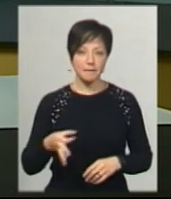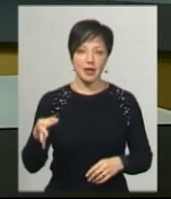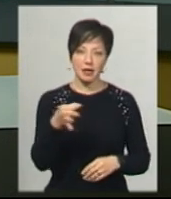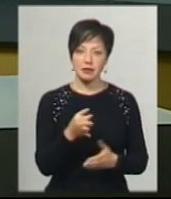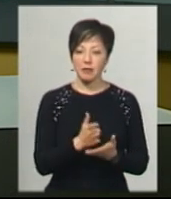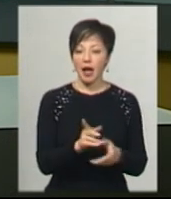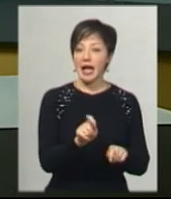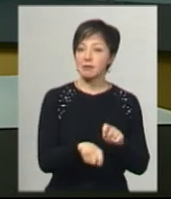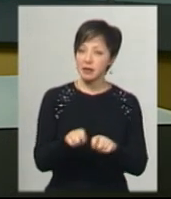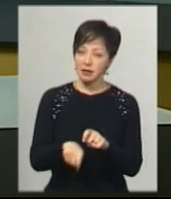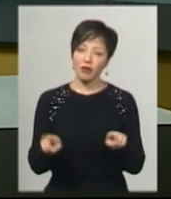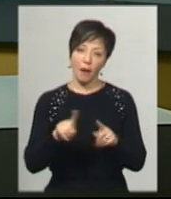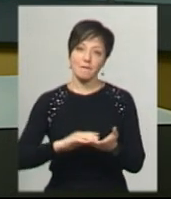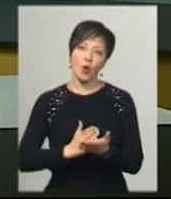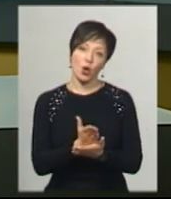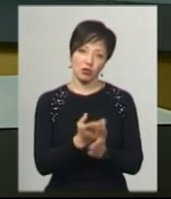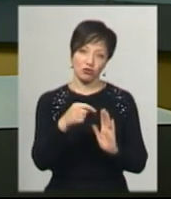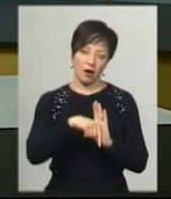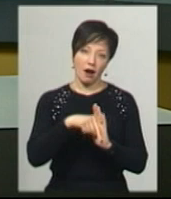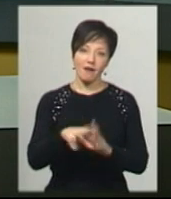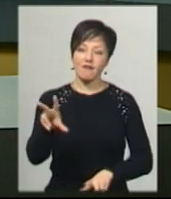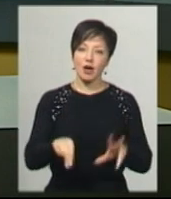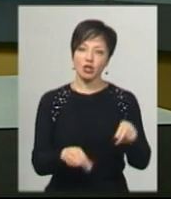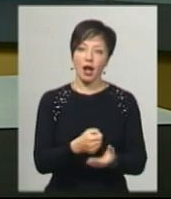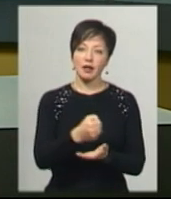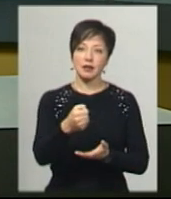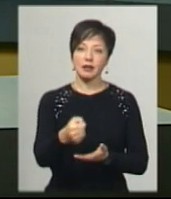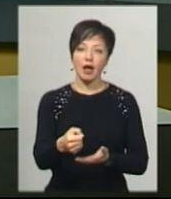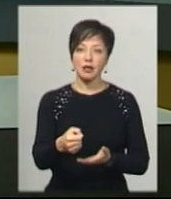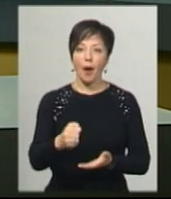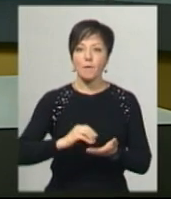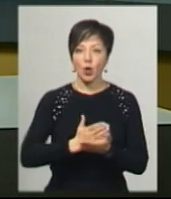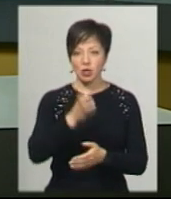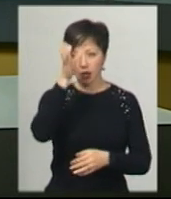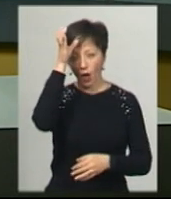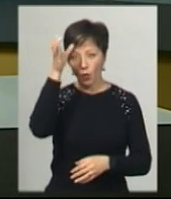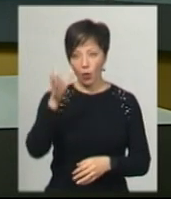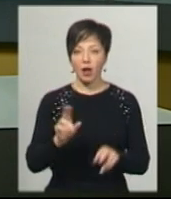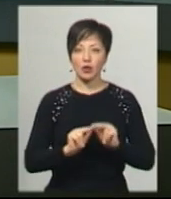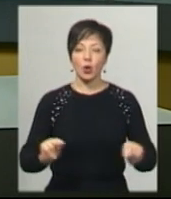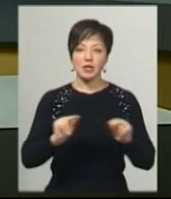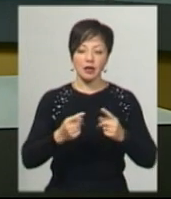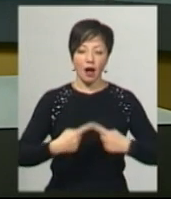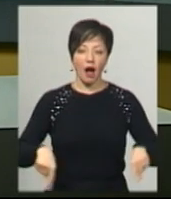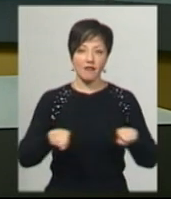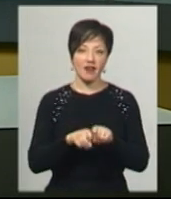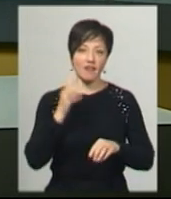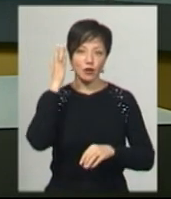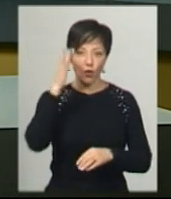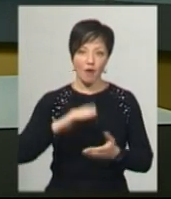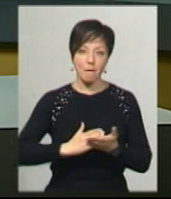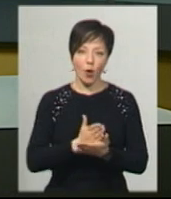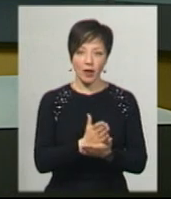як інспектаційний, так і політичний характер, вважає кандидат політичних наук, доцент кафедри філософії та політології Хмельницького